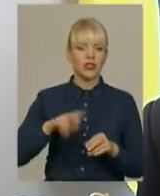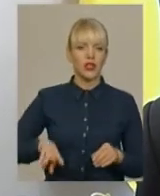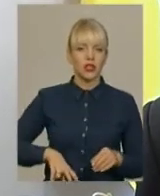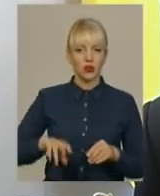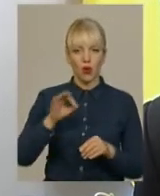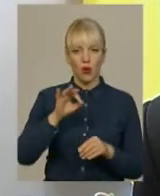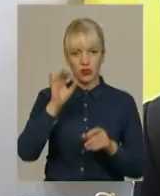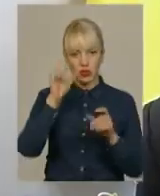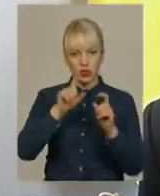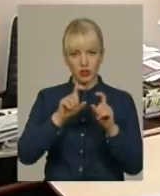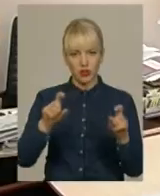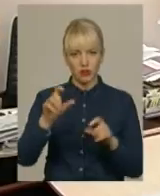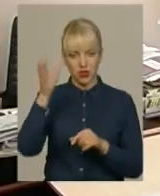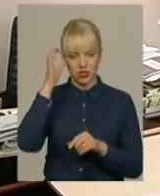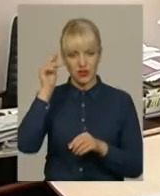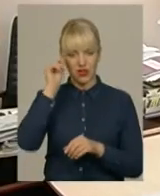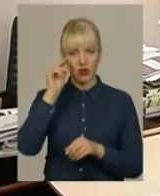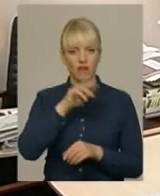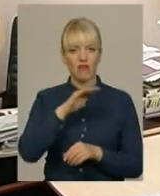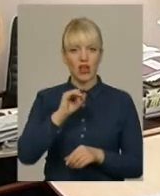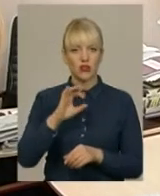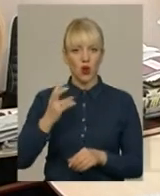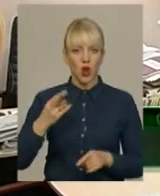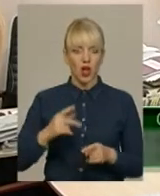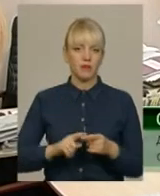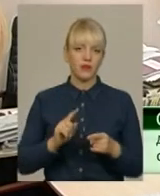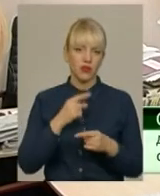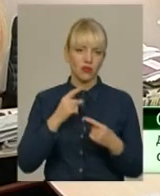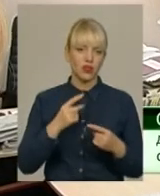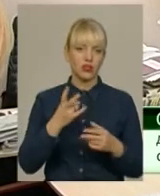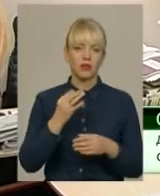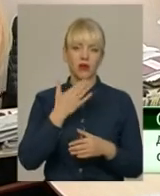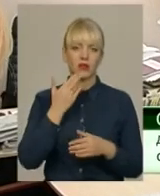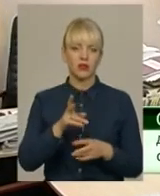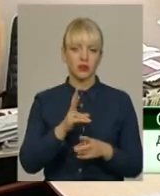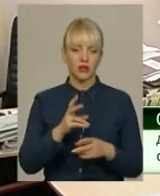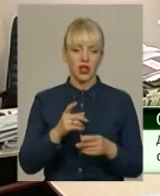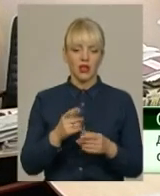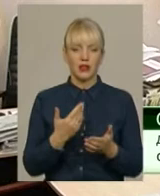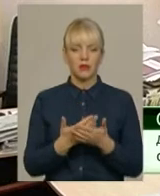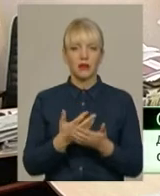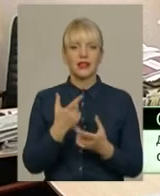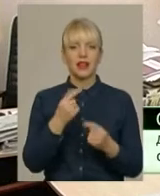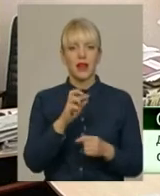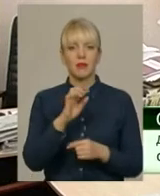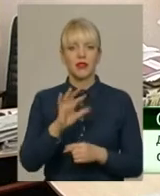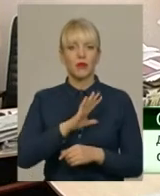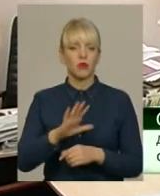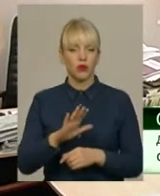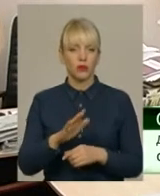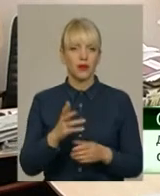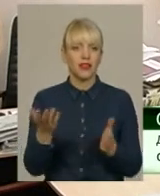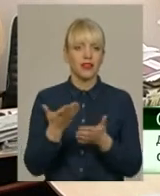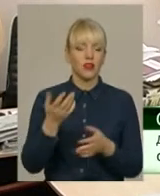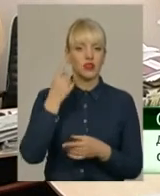освіти і науки Олег Фасоля. Практично, напевно, немає жодної з адміністративної одиниці, де б не було певних